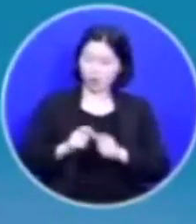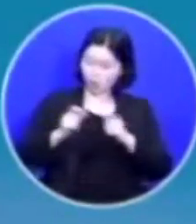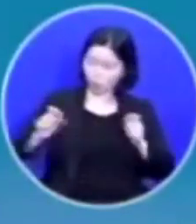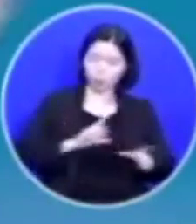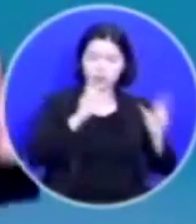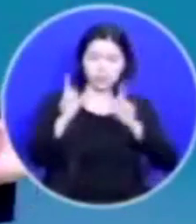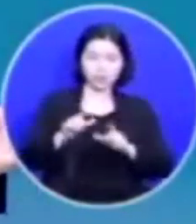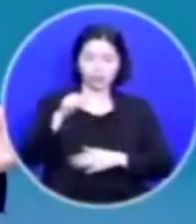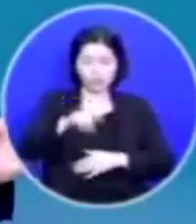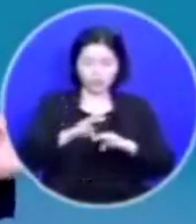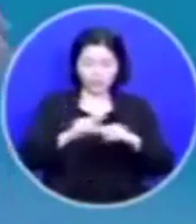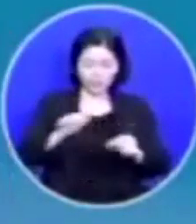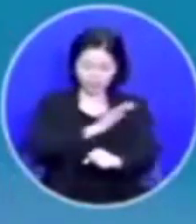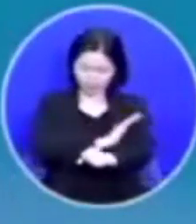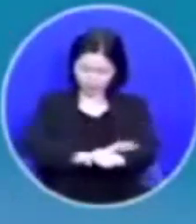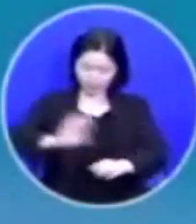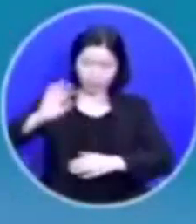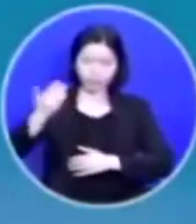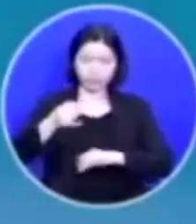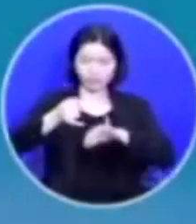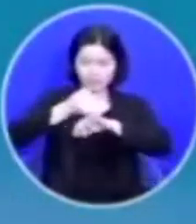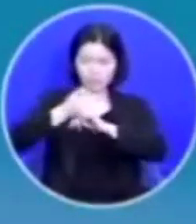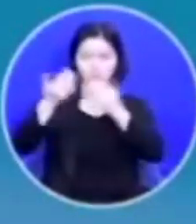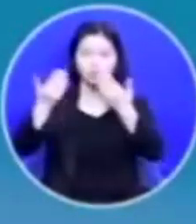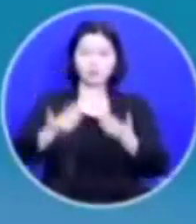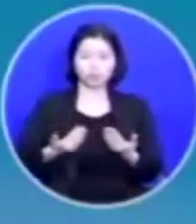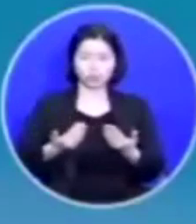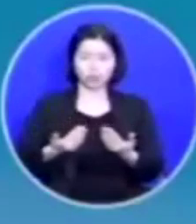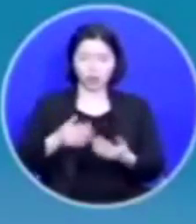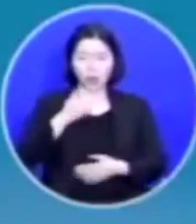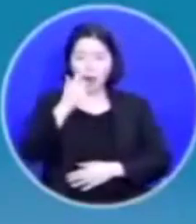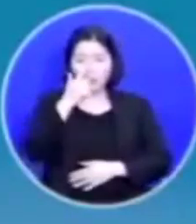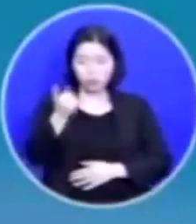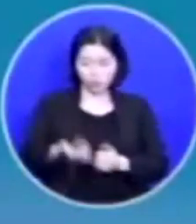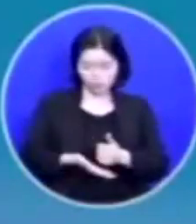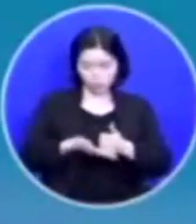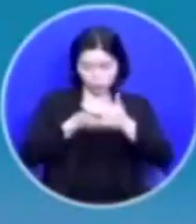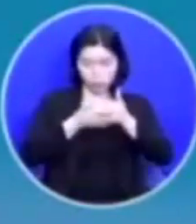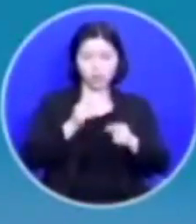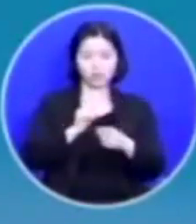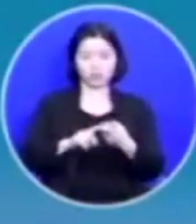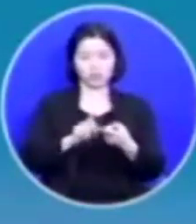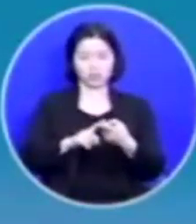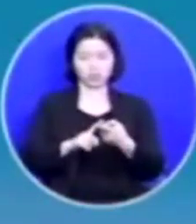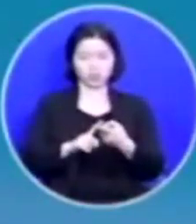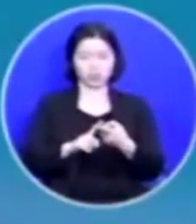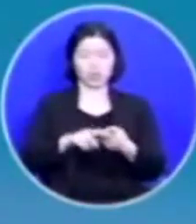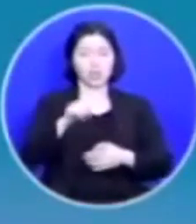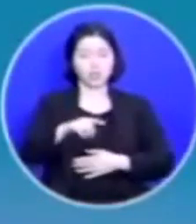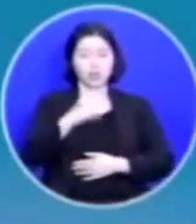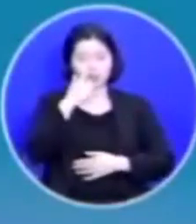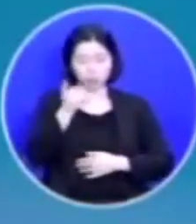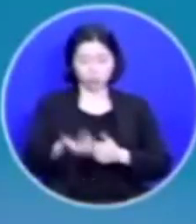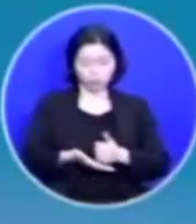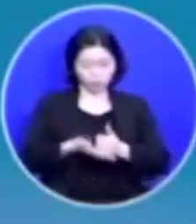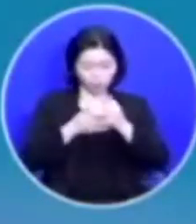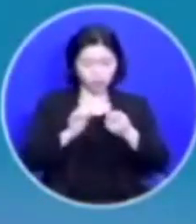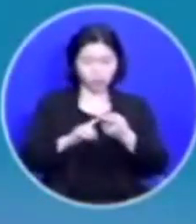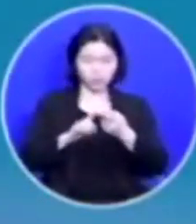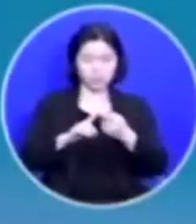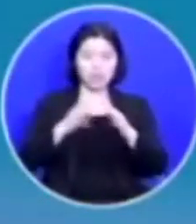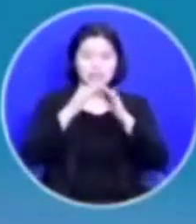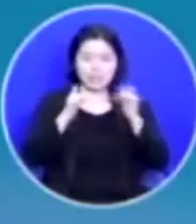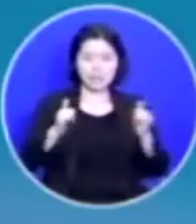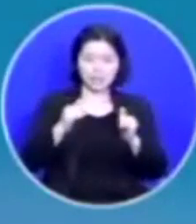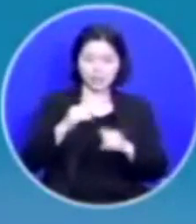이 땅에서 잘 될 것이라고 하는 약속을 주셨습니다 부모님을 공경하는 것은 그것은 부모님을 공경하는 일이 사람의